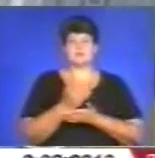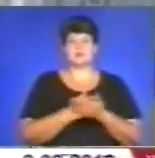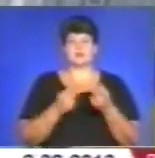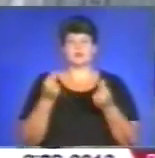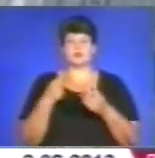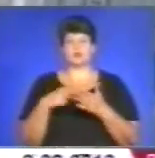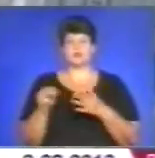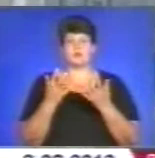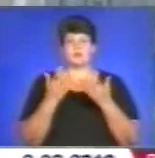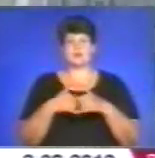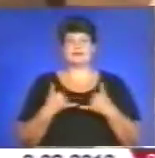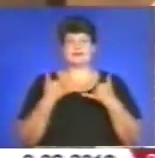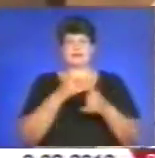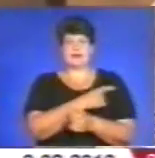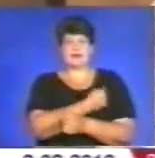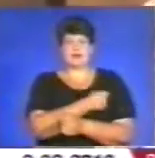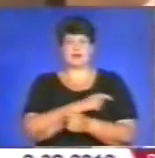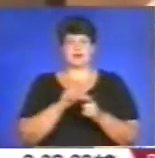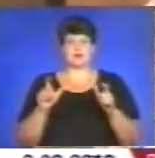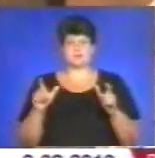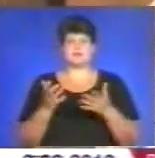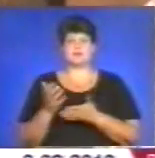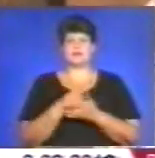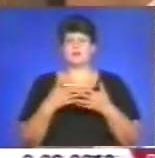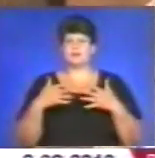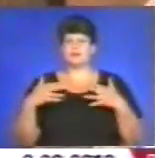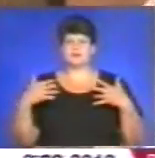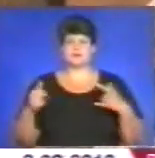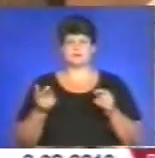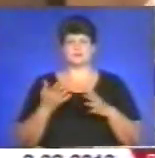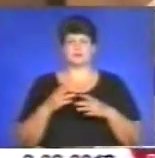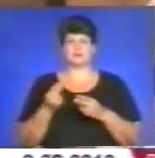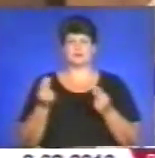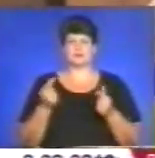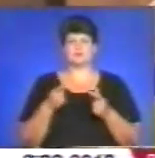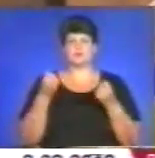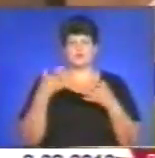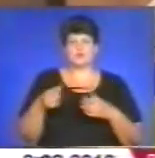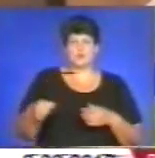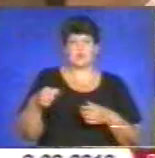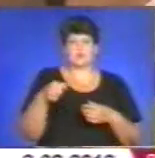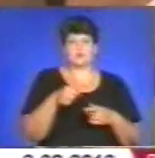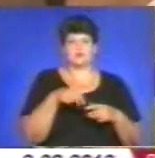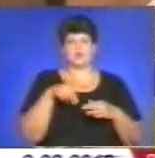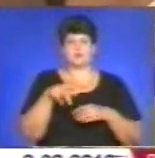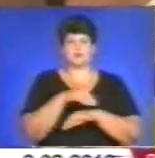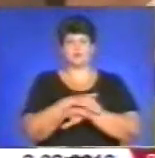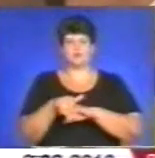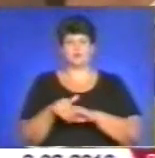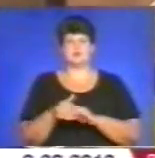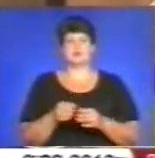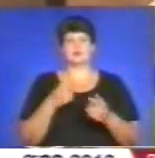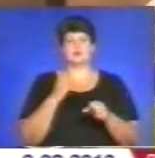купівлю обладнання для лікарень. Ми збирали різними методами, починаючи там від просто з корзинкою ходили по вулиці, робили різні